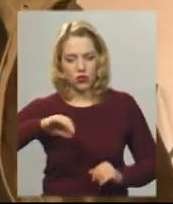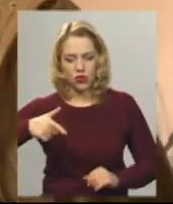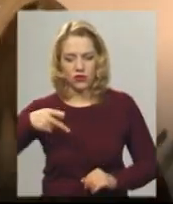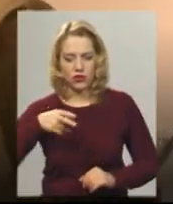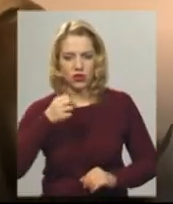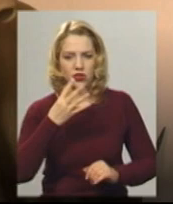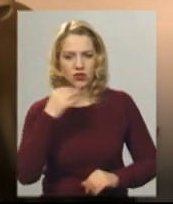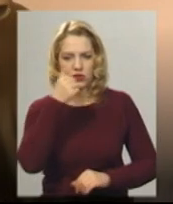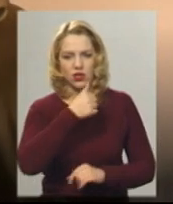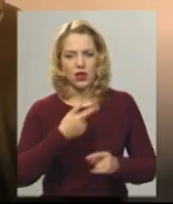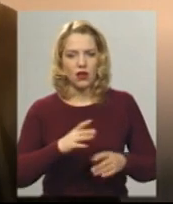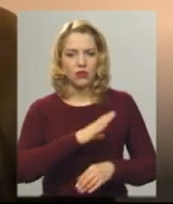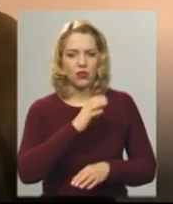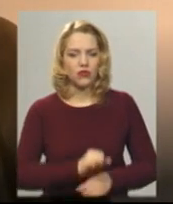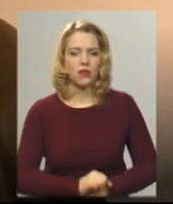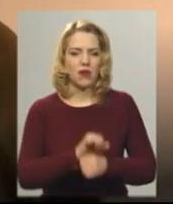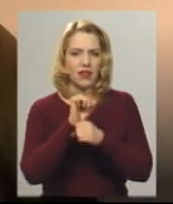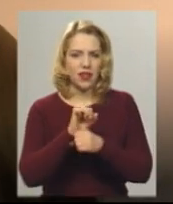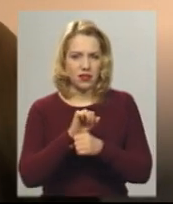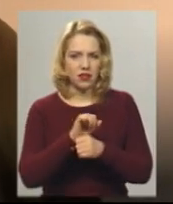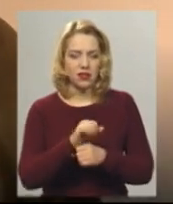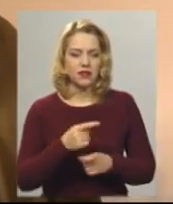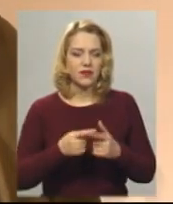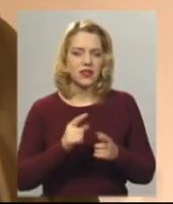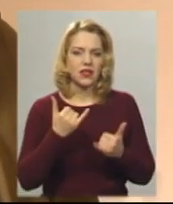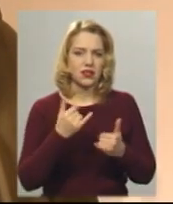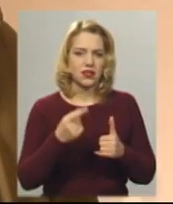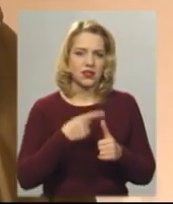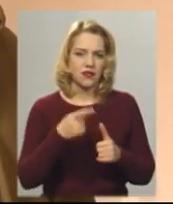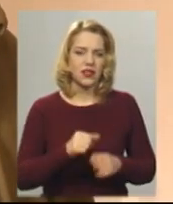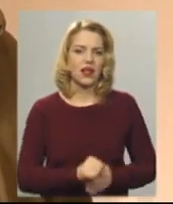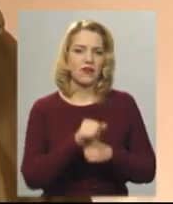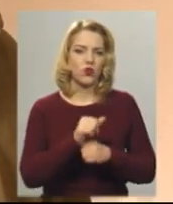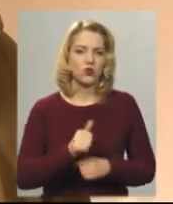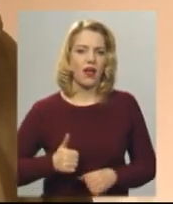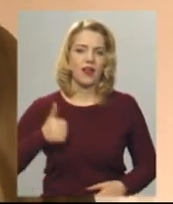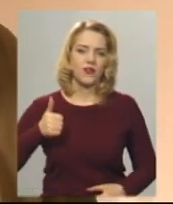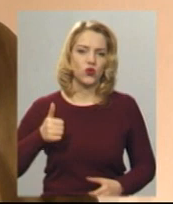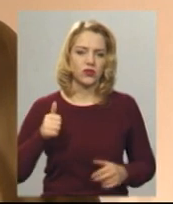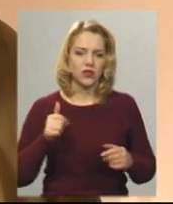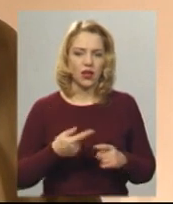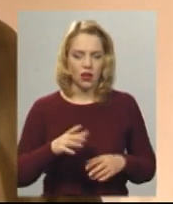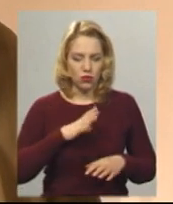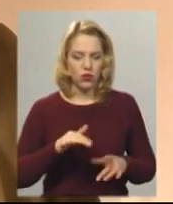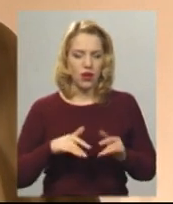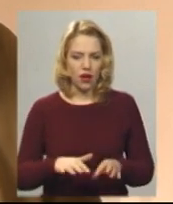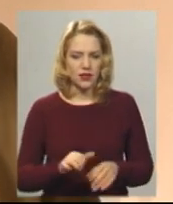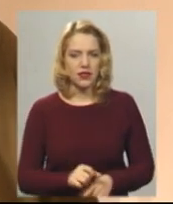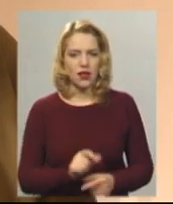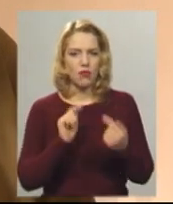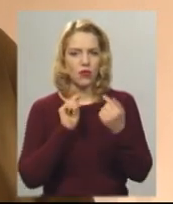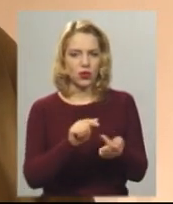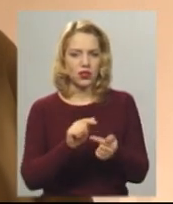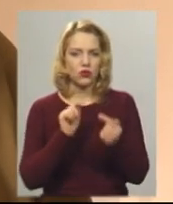майдан, як зараз це революція гідності називається, були акції протесту проти